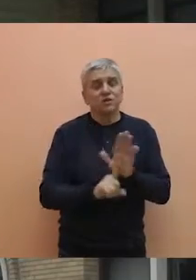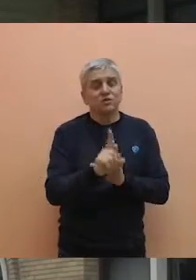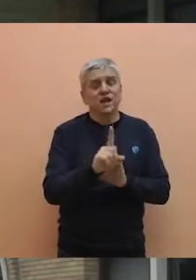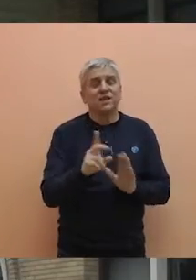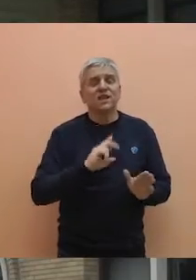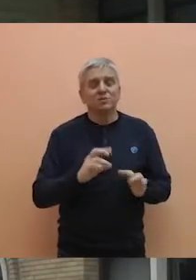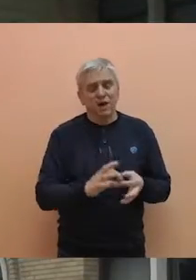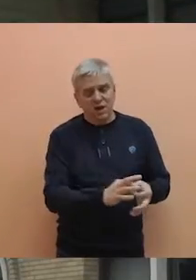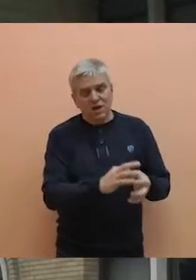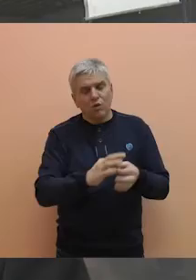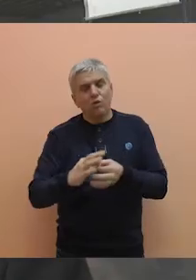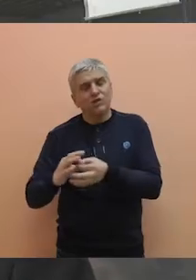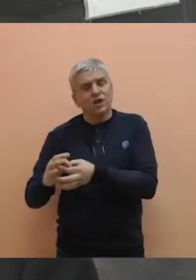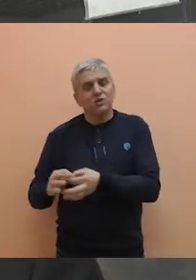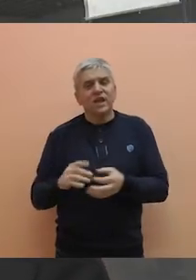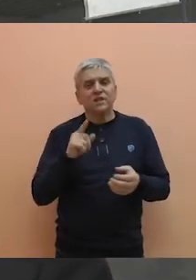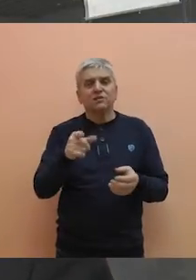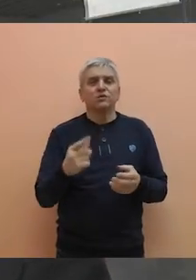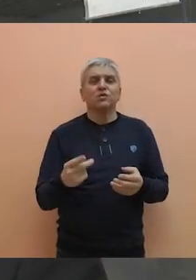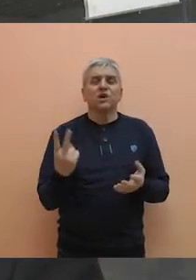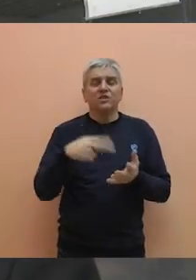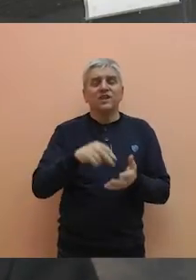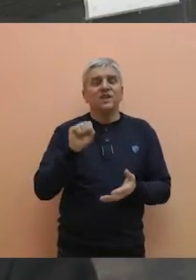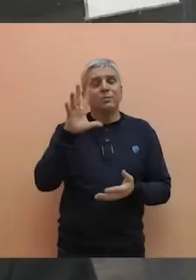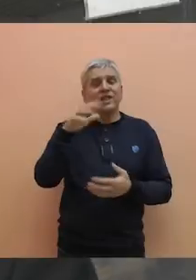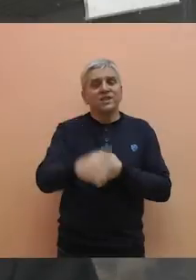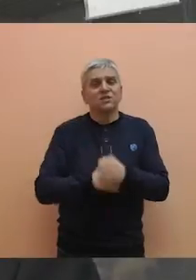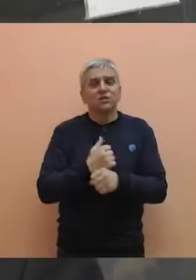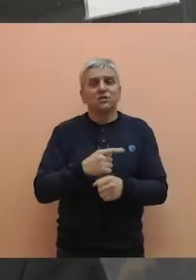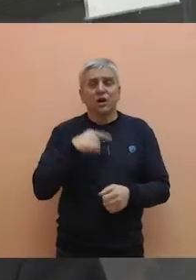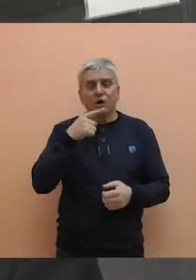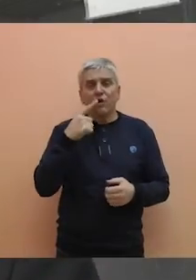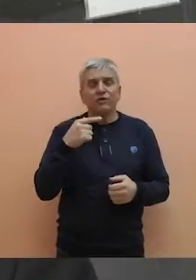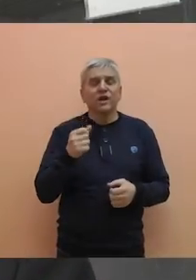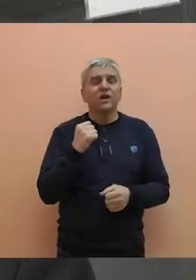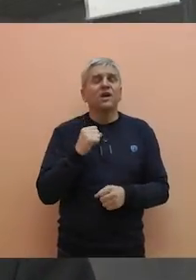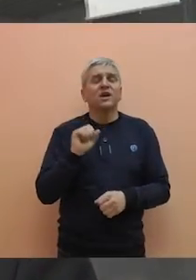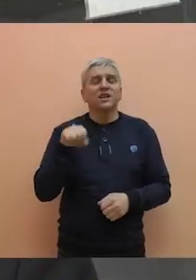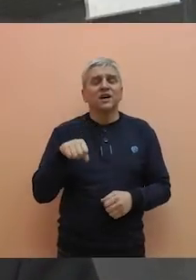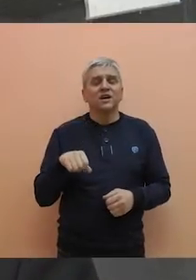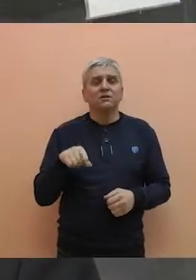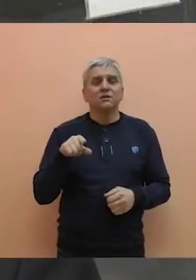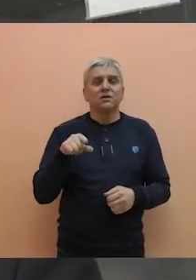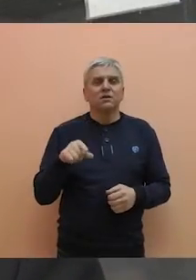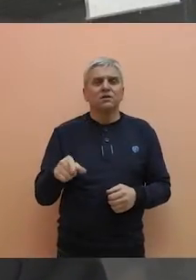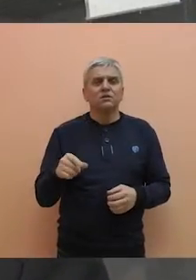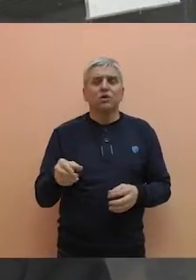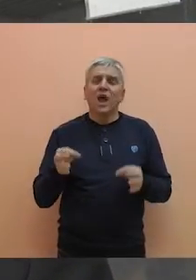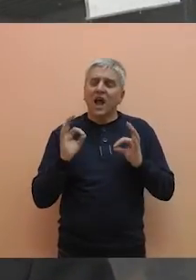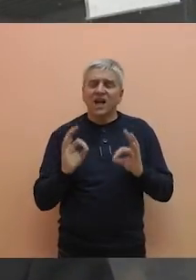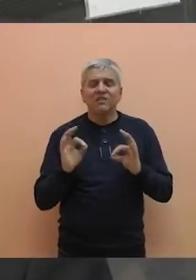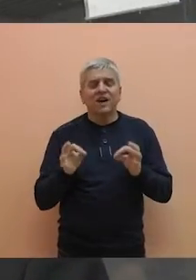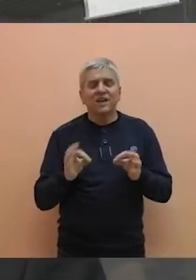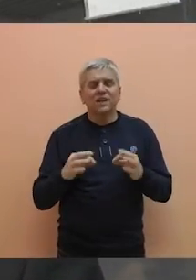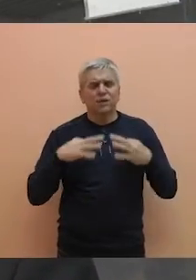postiže u kontinuitetu, a sad u ovom konkretnom slučaju 2015. godini, govore upravo u prilog tome da na izuzetno